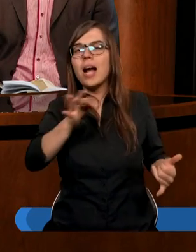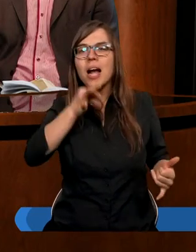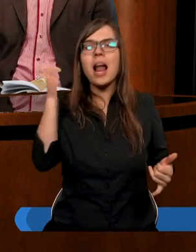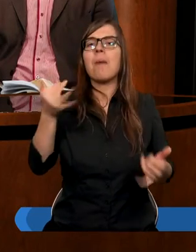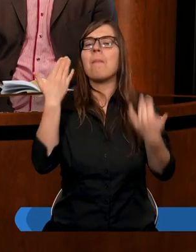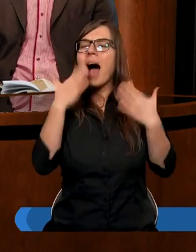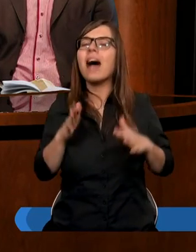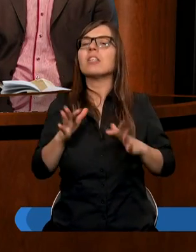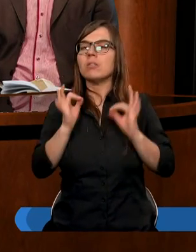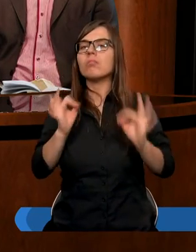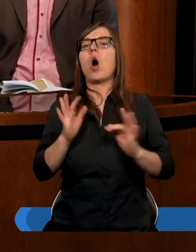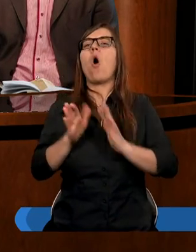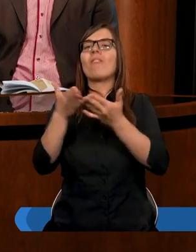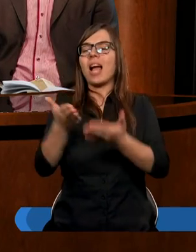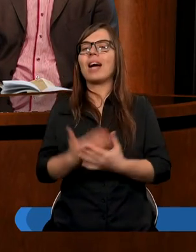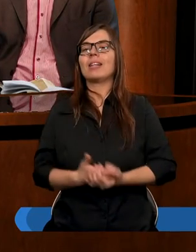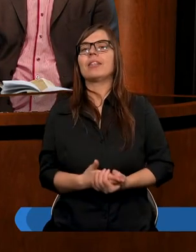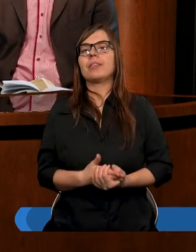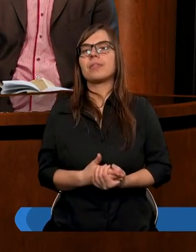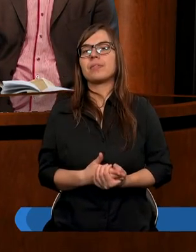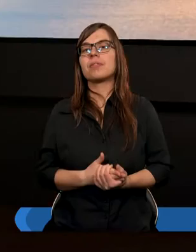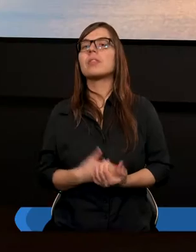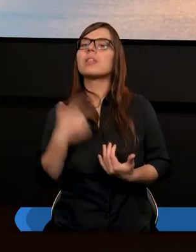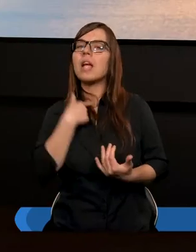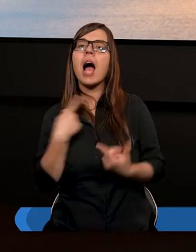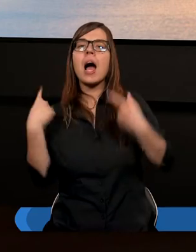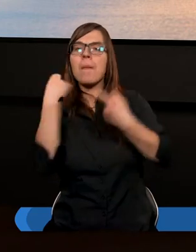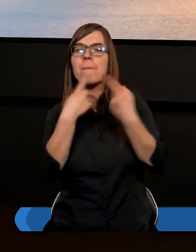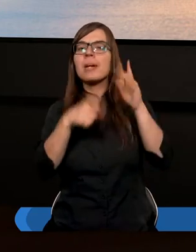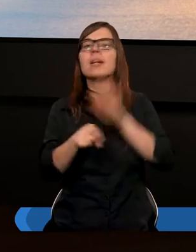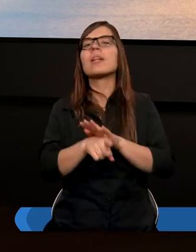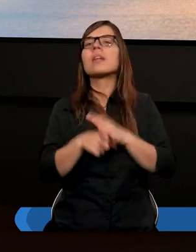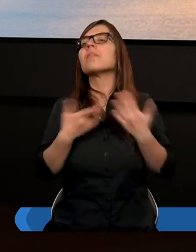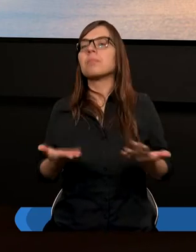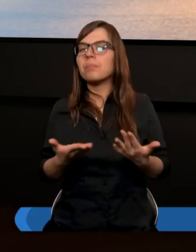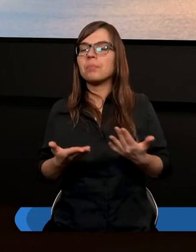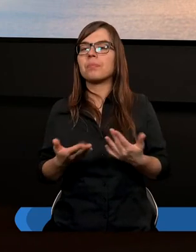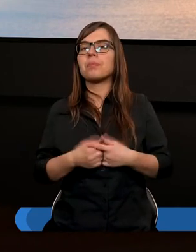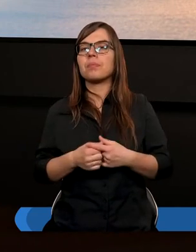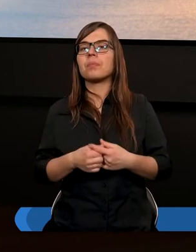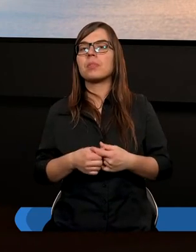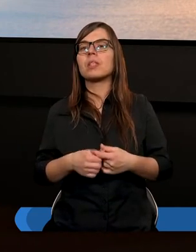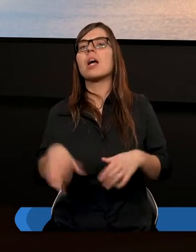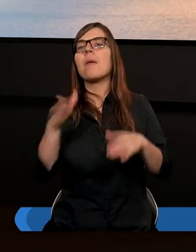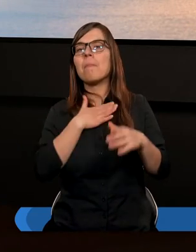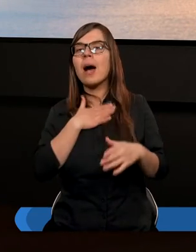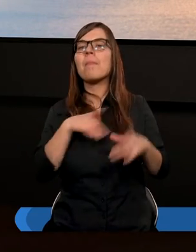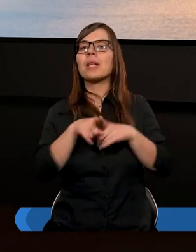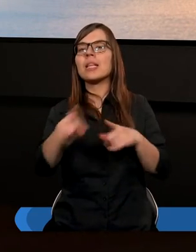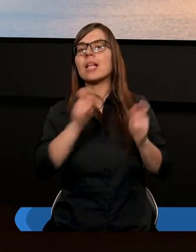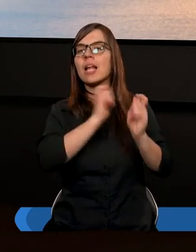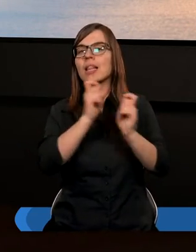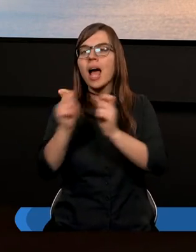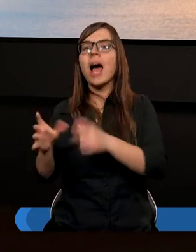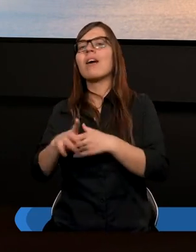i bardziej ofiarni. Tak. Ja tak myślę też o tym, że mamy te dary